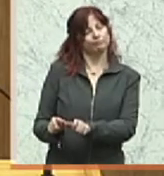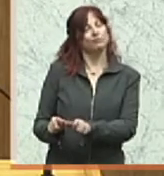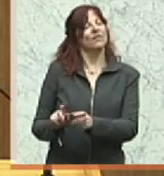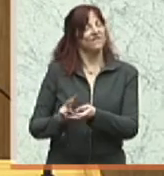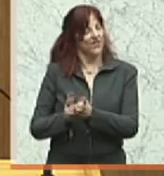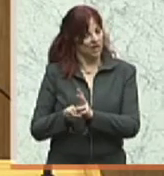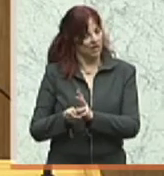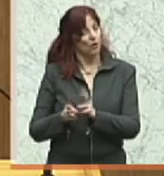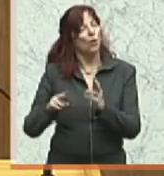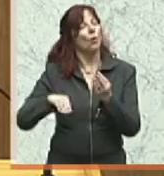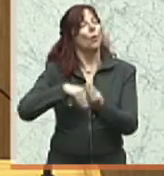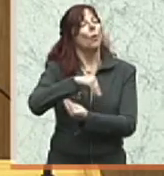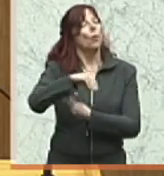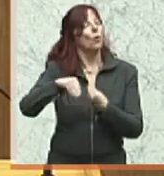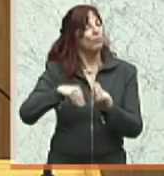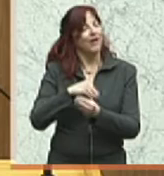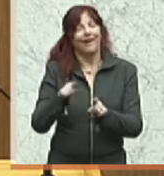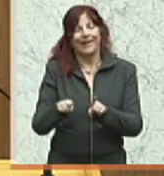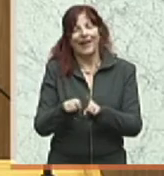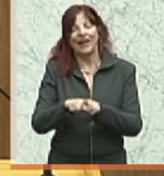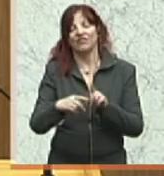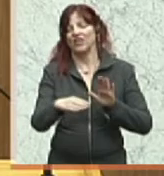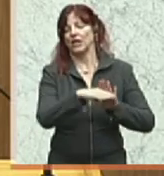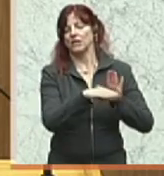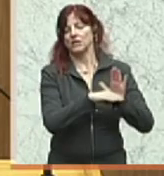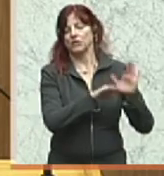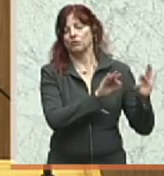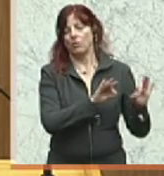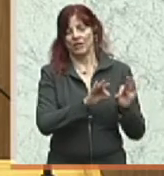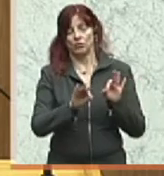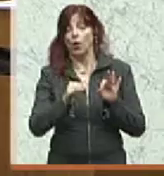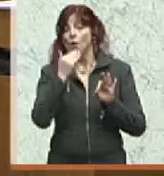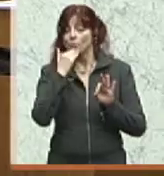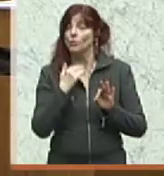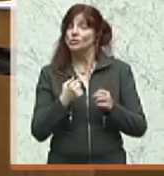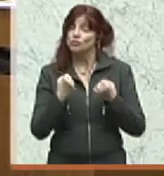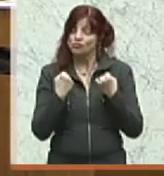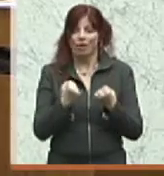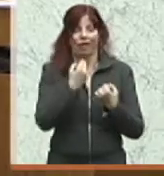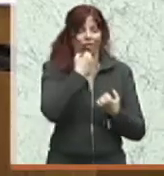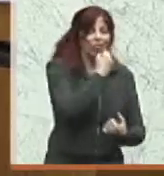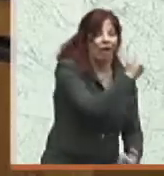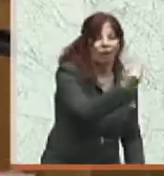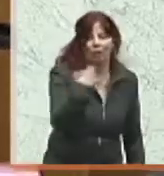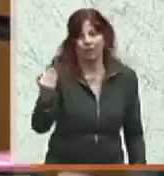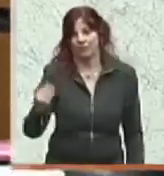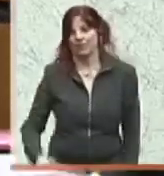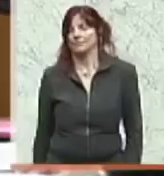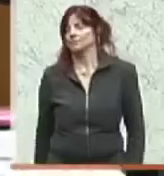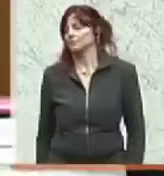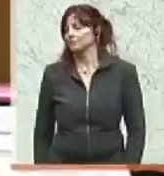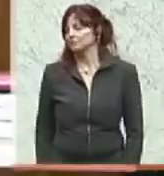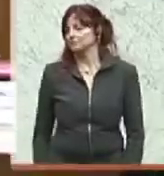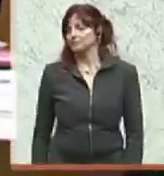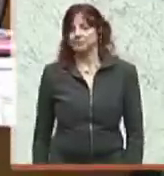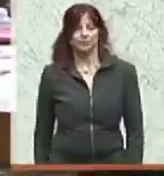bei der Vorbereitung dieses Gesetzes. Ich bedanke mich ausdrücklich dafür. Der heutige Gesetzesbeschluss sei